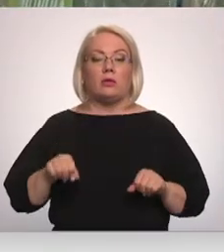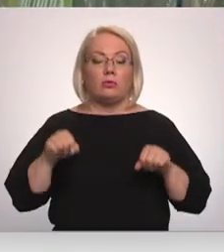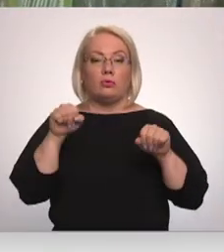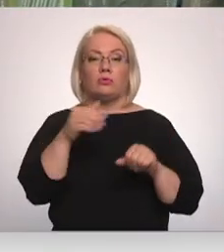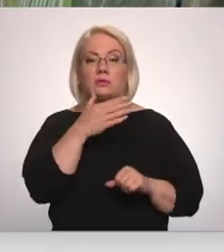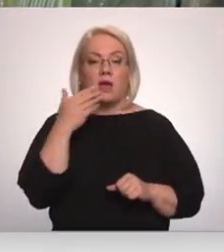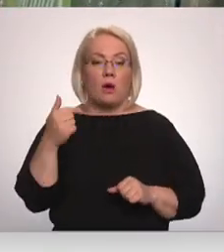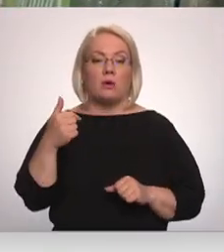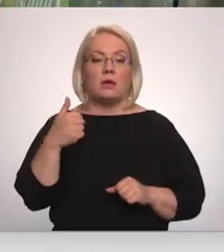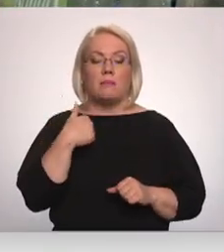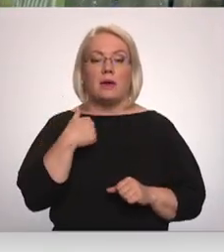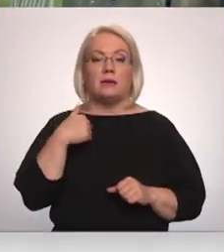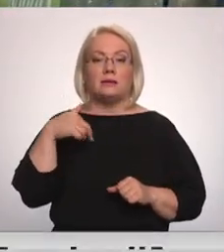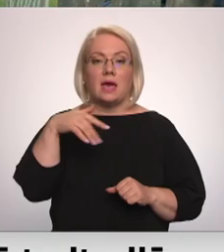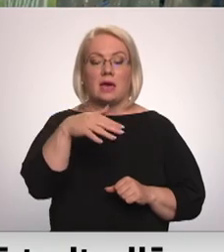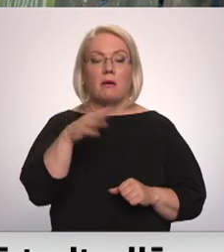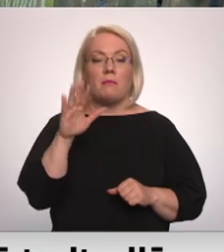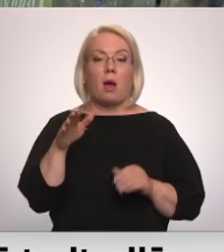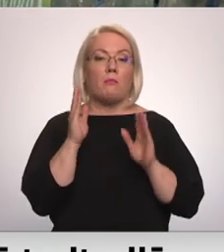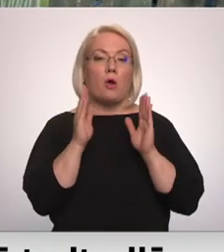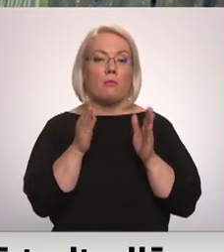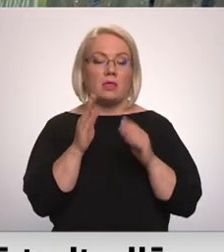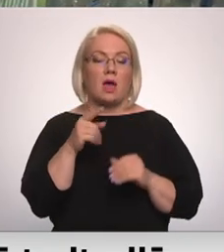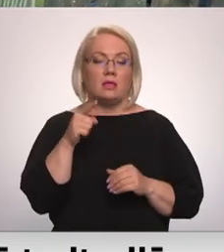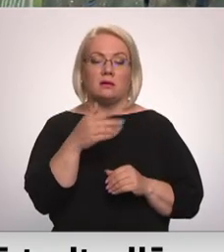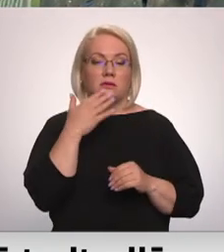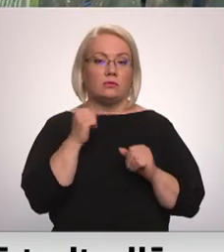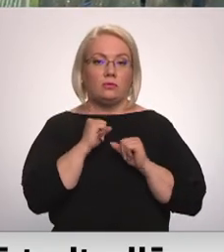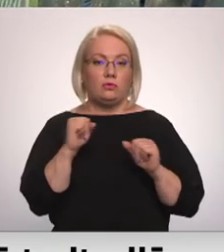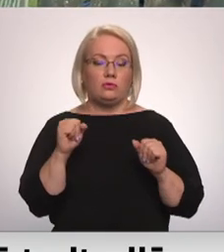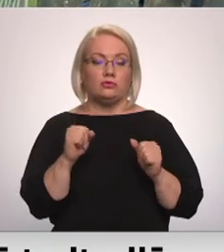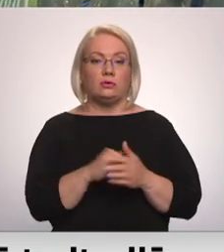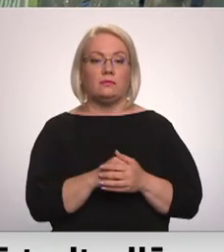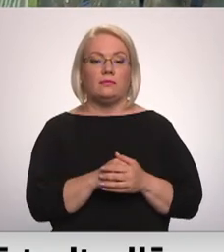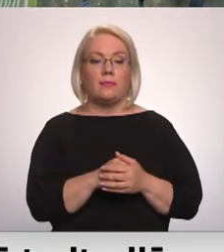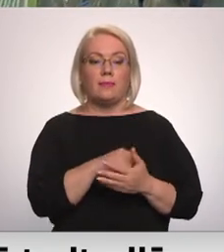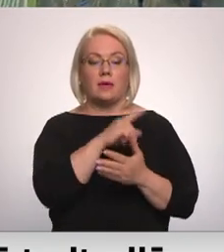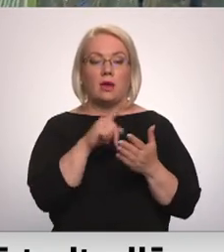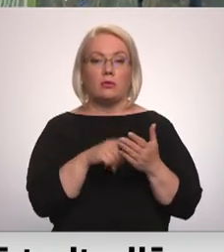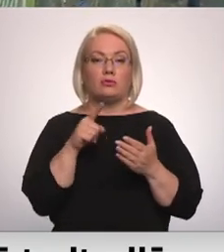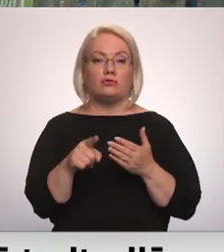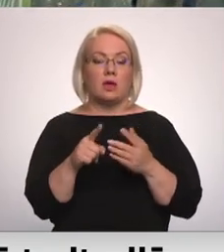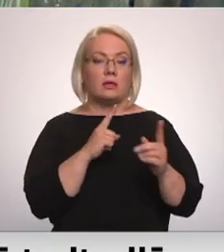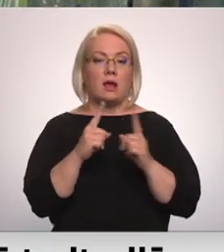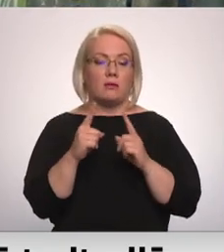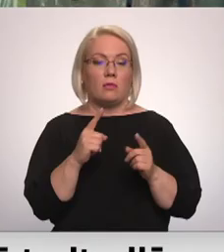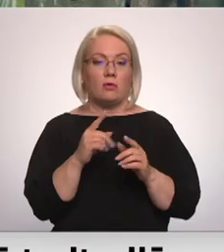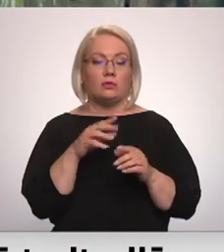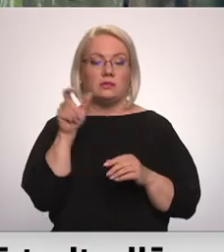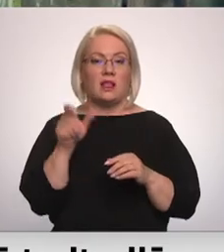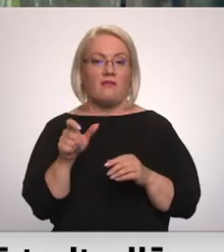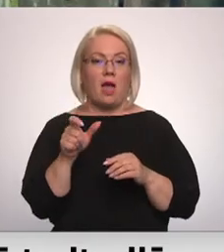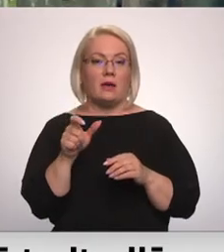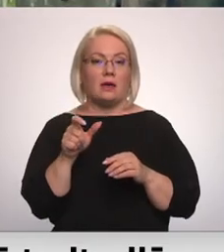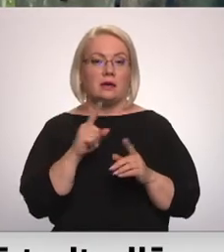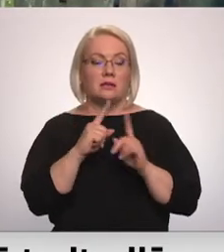tikai, ja mēs iem pa promenādi, bet nedroši, ka tas nav droši. Jo vispār teku uz tīberļu jau. Jā, cilvēki jau ļoti daudz staigā, un citi